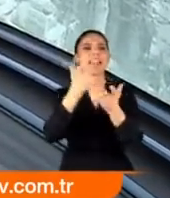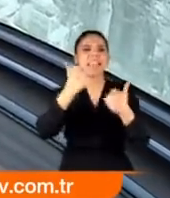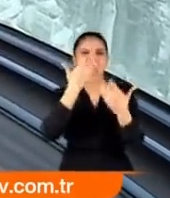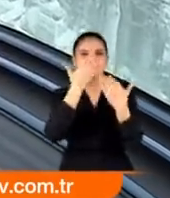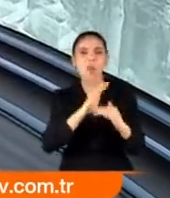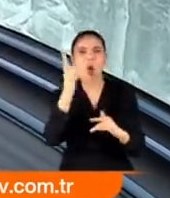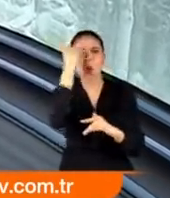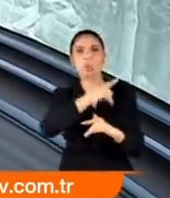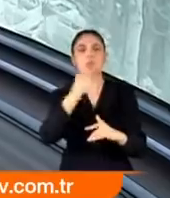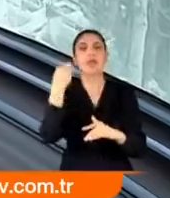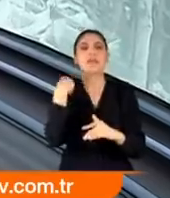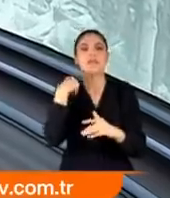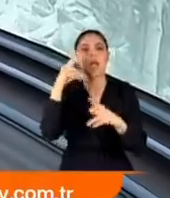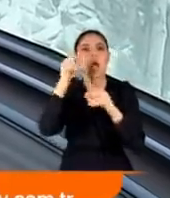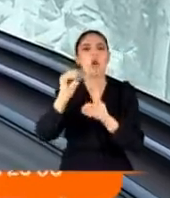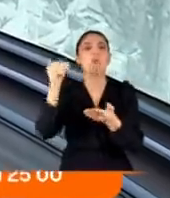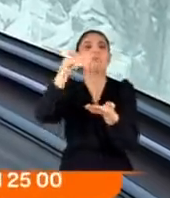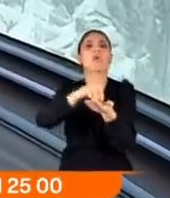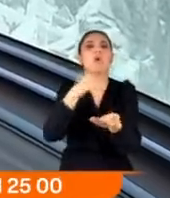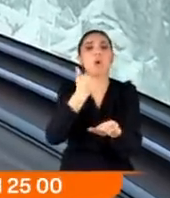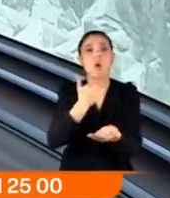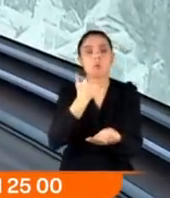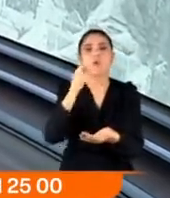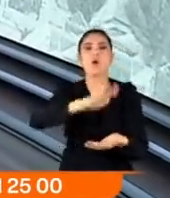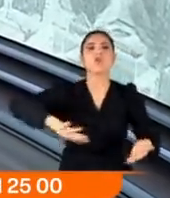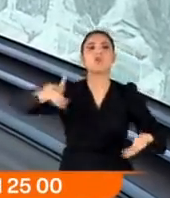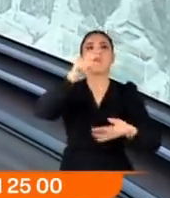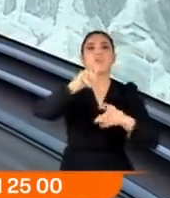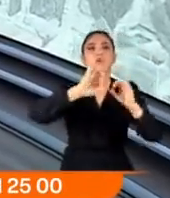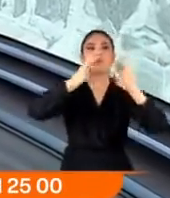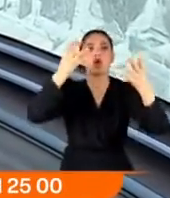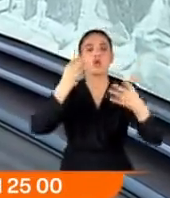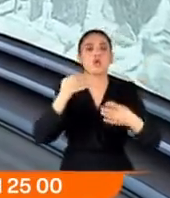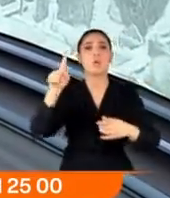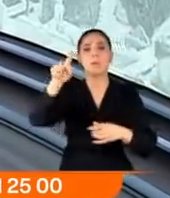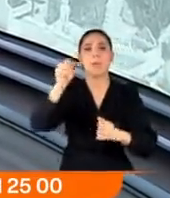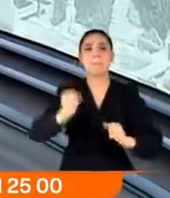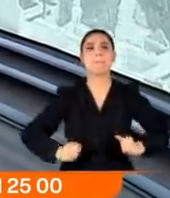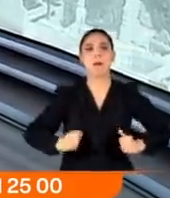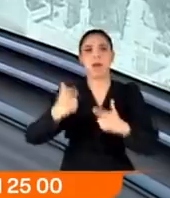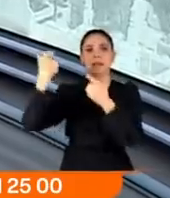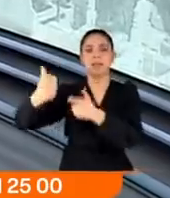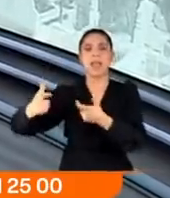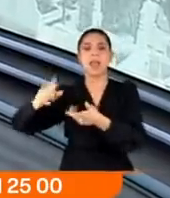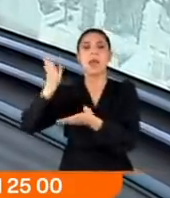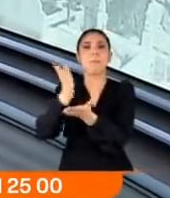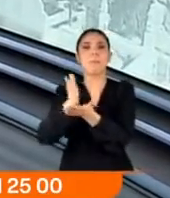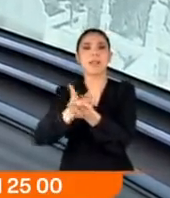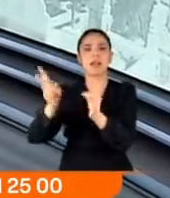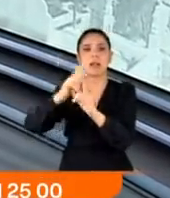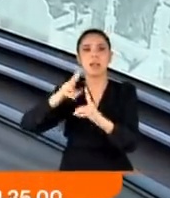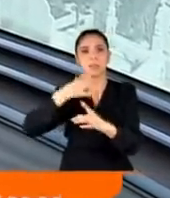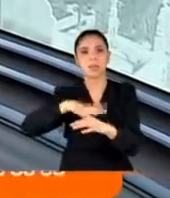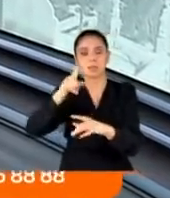kalmadığı için yeni defin yapılamıyor. Çevre sakinleri de buna çözüm olarak hemen yakındaki bir park alanının mezarlığa dahil edilmesini